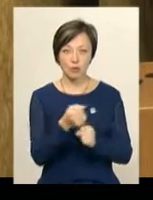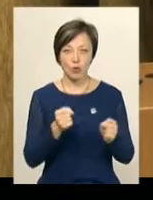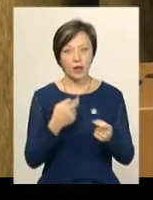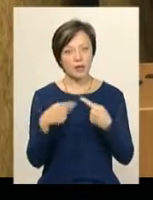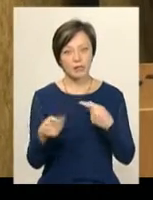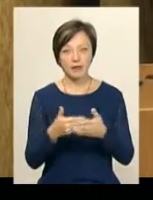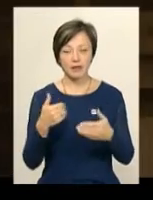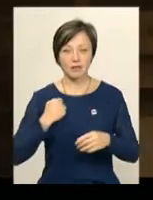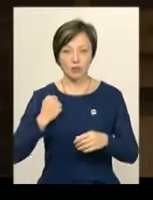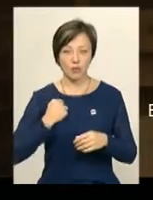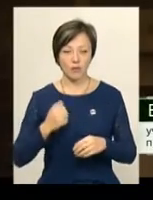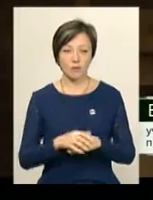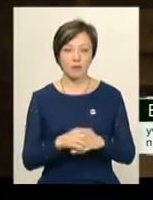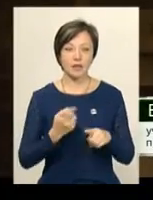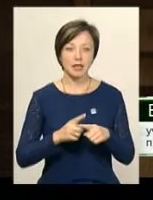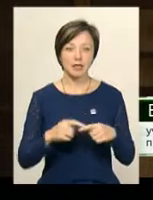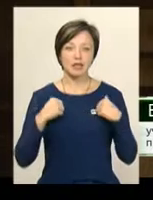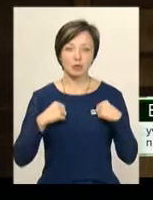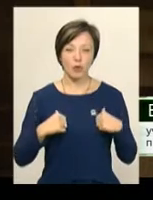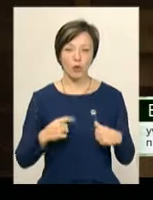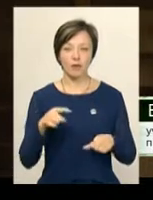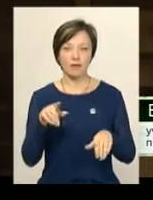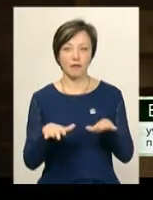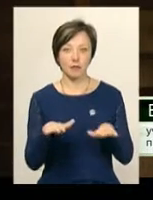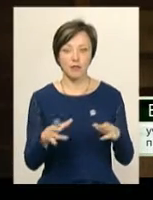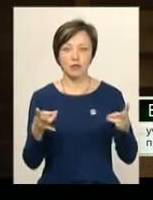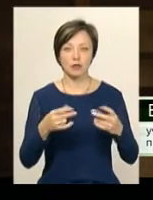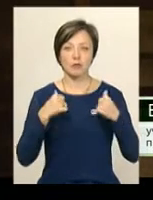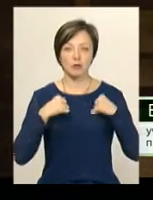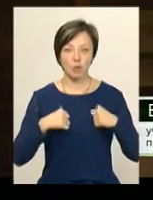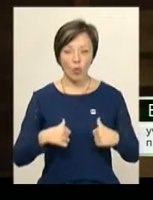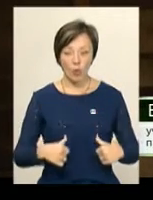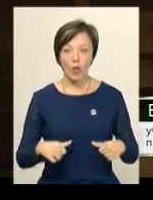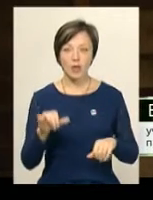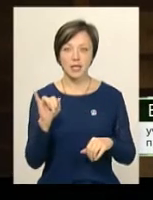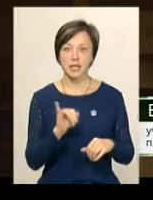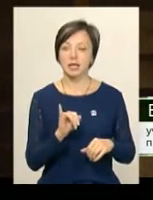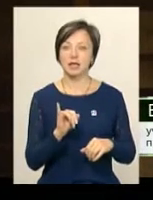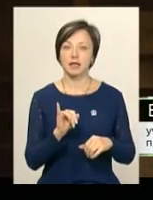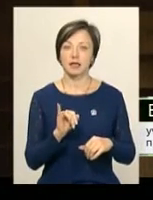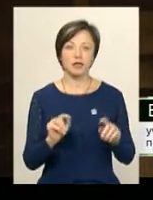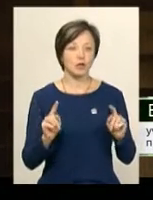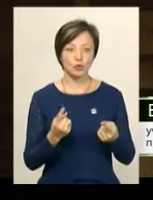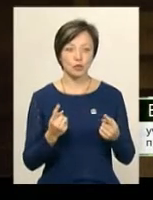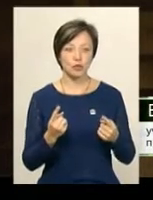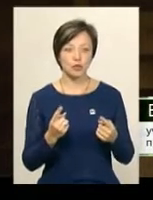різниця від військової. Це спокійно, врівноважно, треба заспокоїтися і дуже